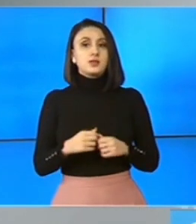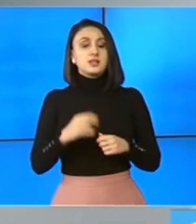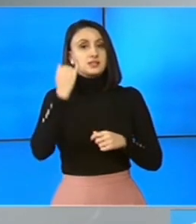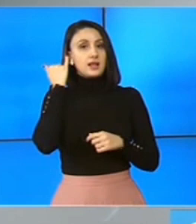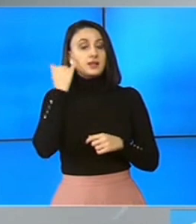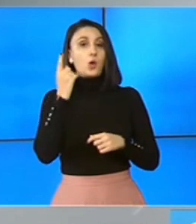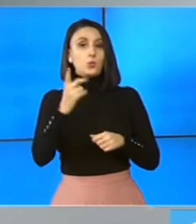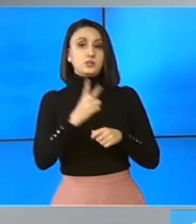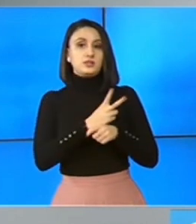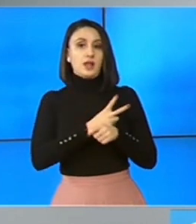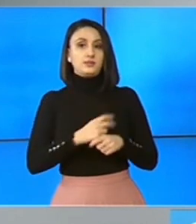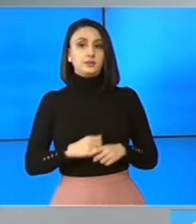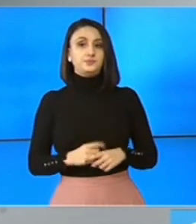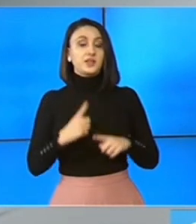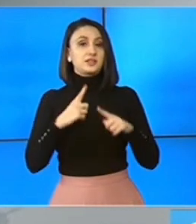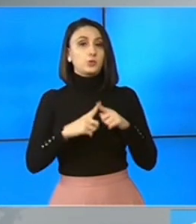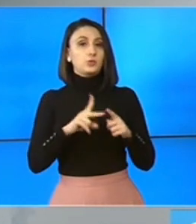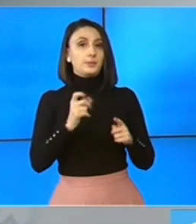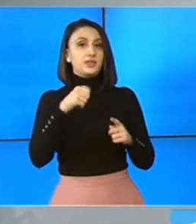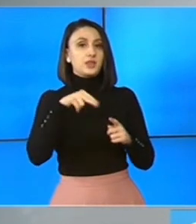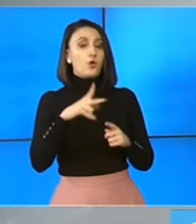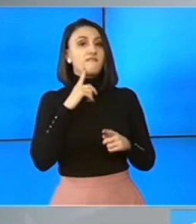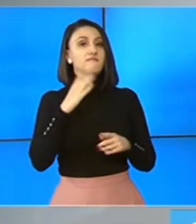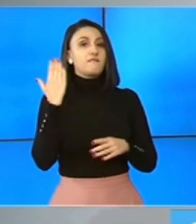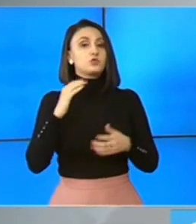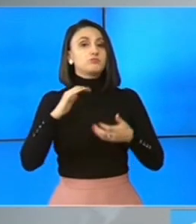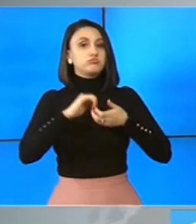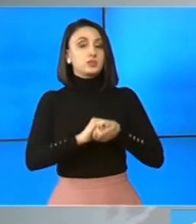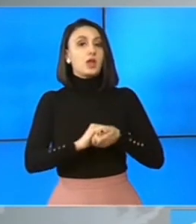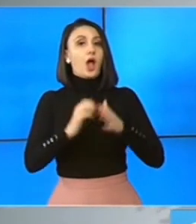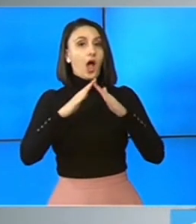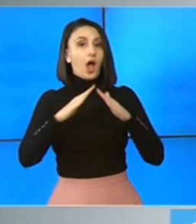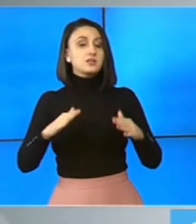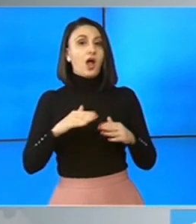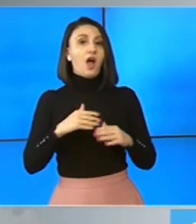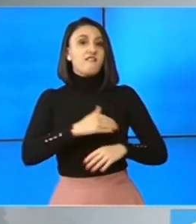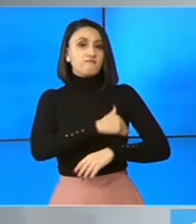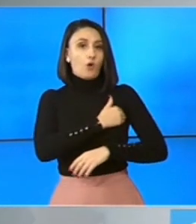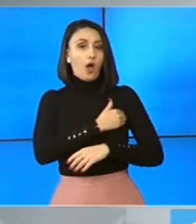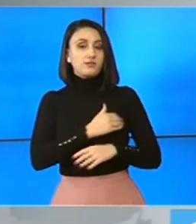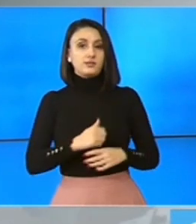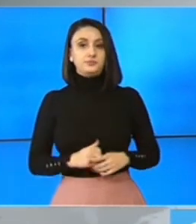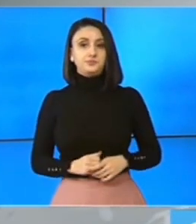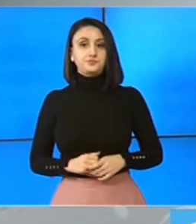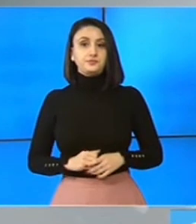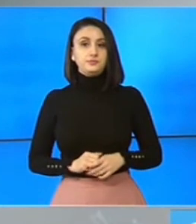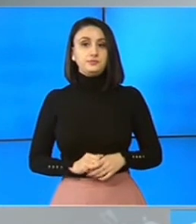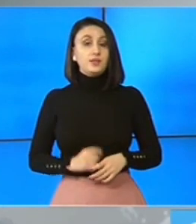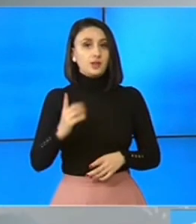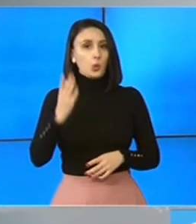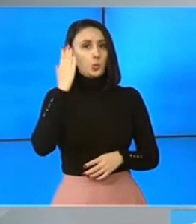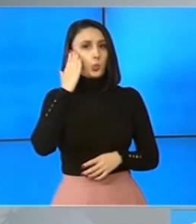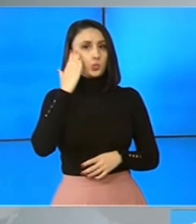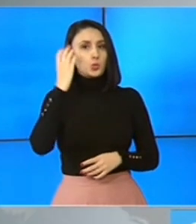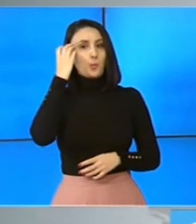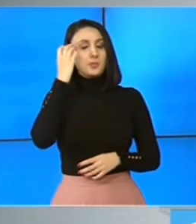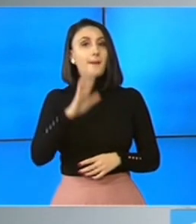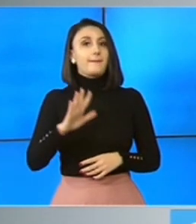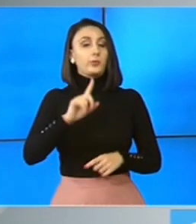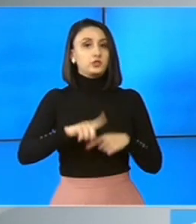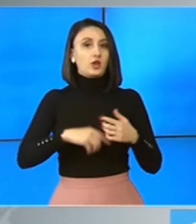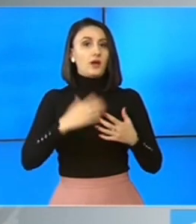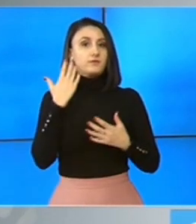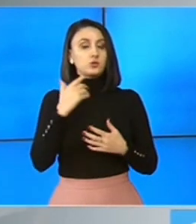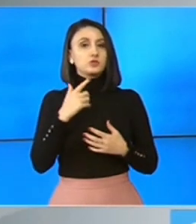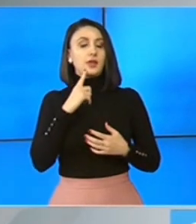secretarului de stat, Alexandru Dimitriu, fostul asociat de la Casa de Avocatură, Pipera și Asociații. Dimitriu a devenit cunoscut opiniei publice după